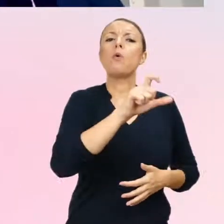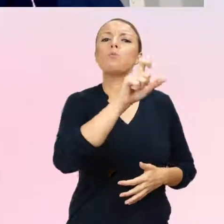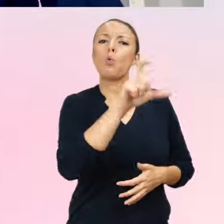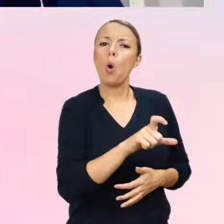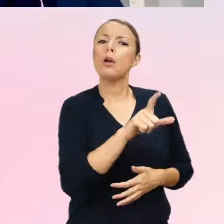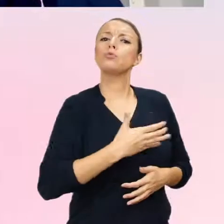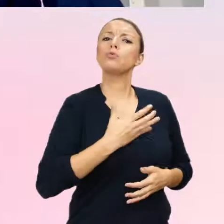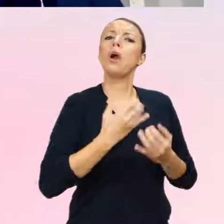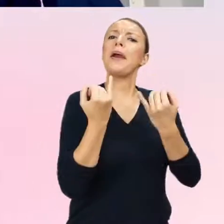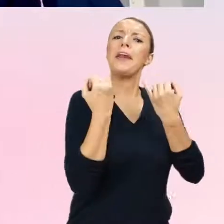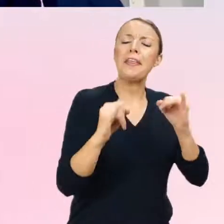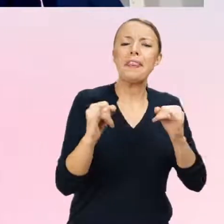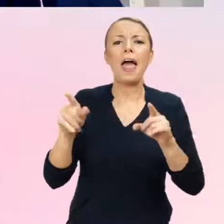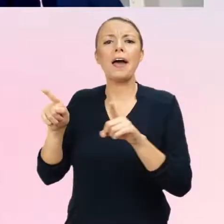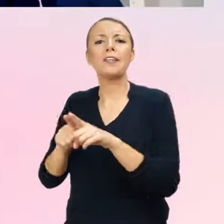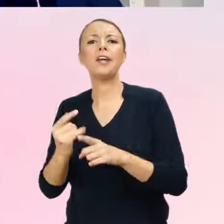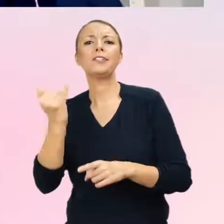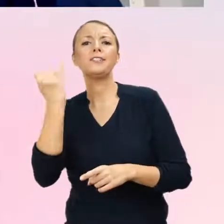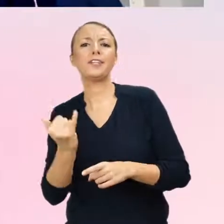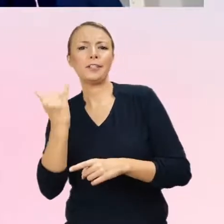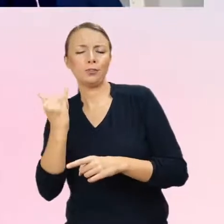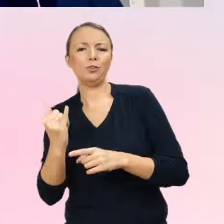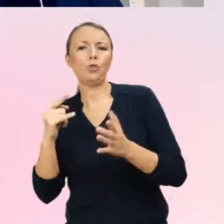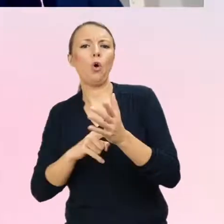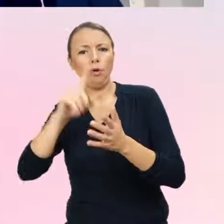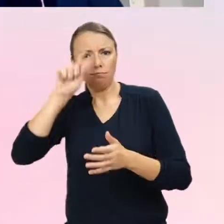płcią biologiczną u dziecka w okresie przedpokwitaniowym.